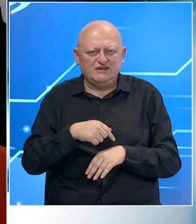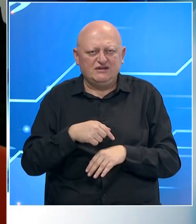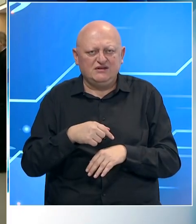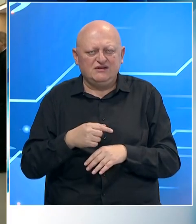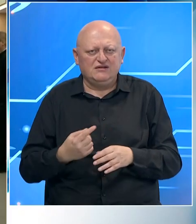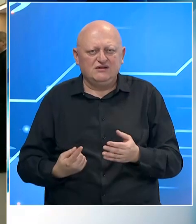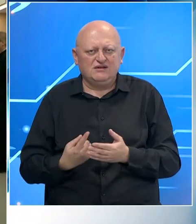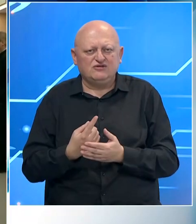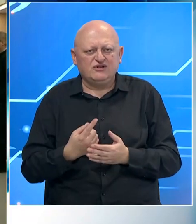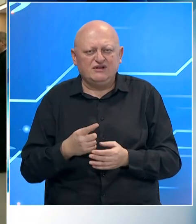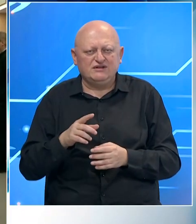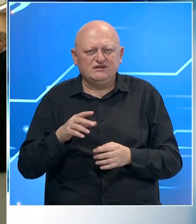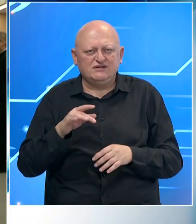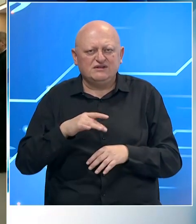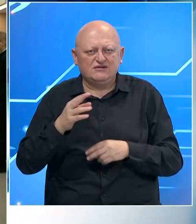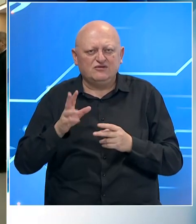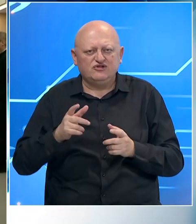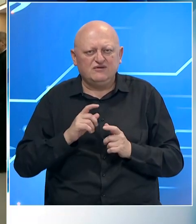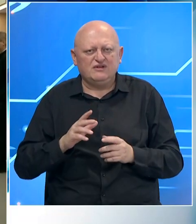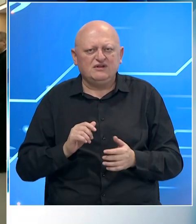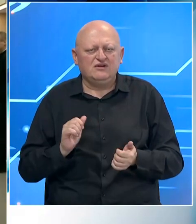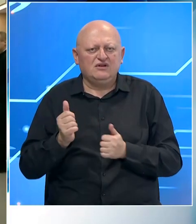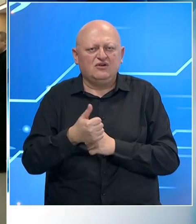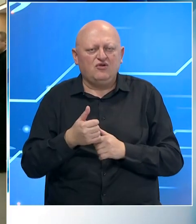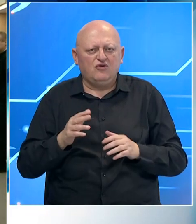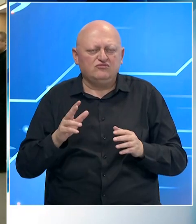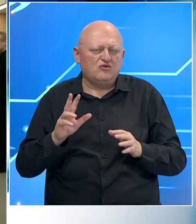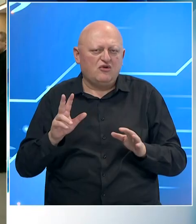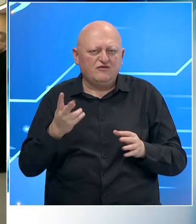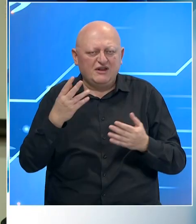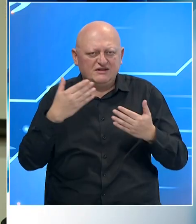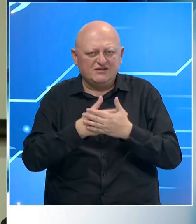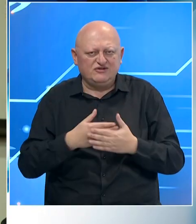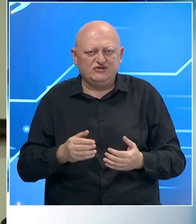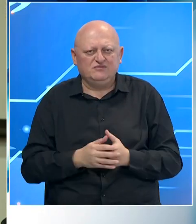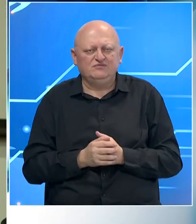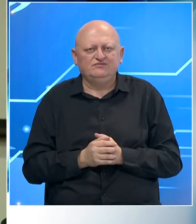preliminarni rezultati iz CIK-a se mogu očekivati negdje oko ponoći.